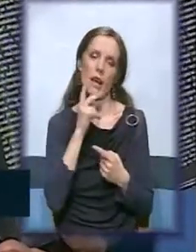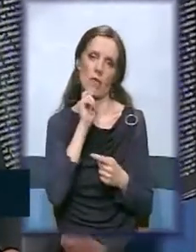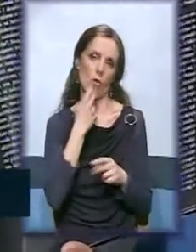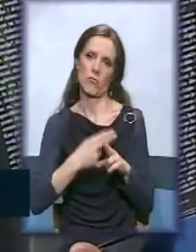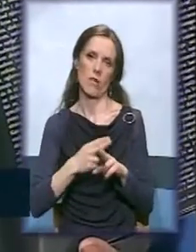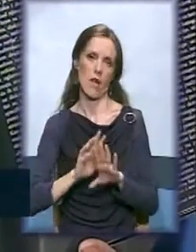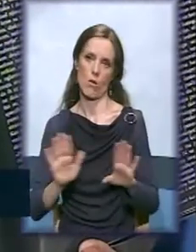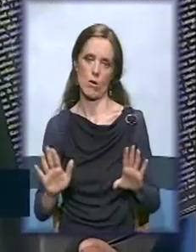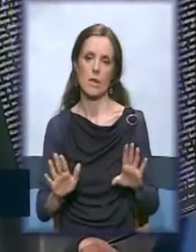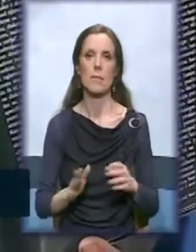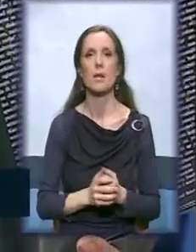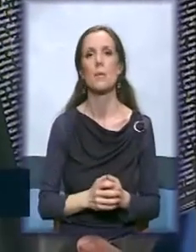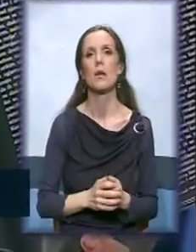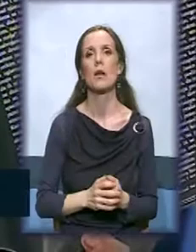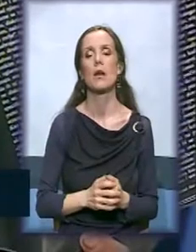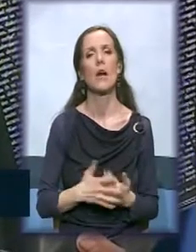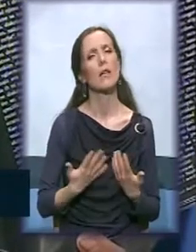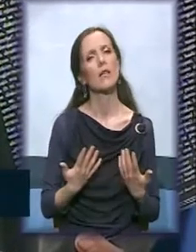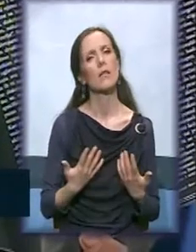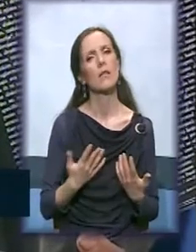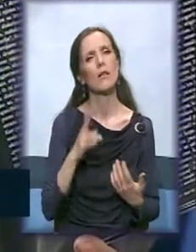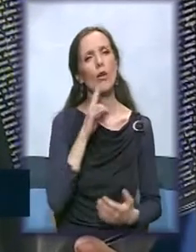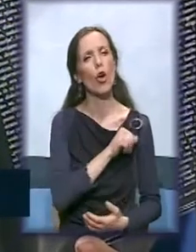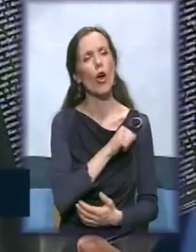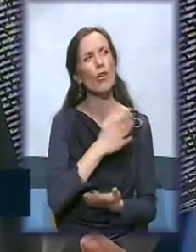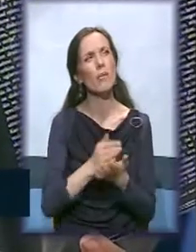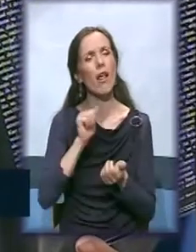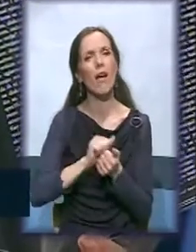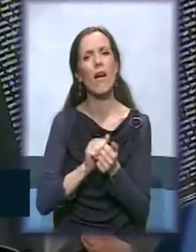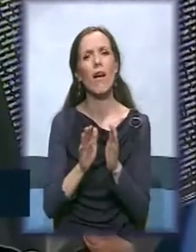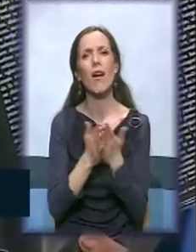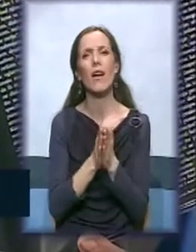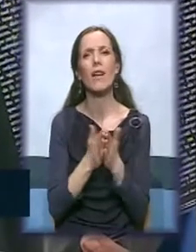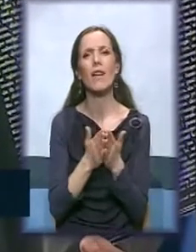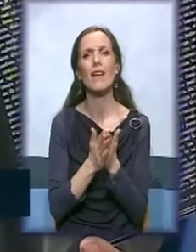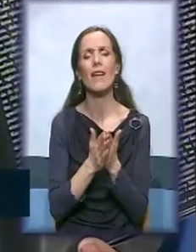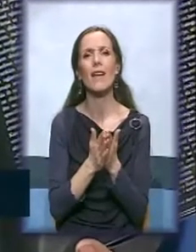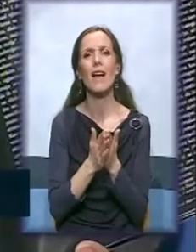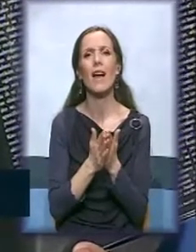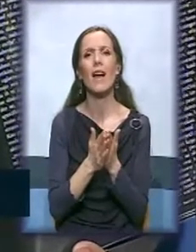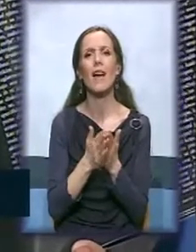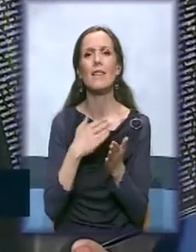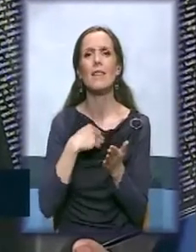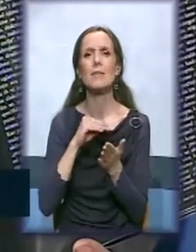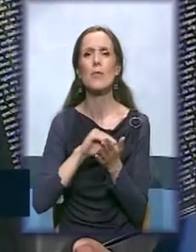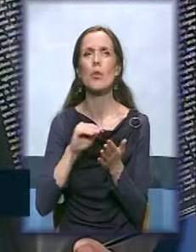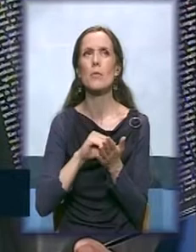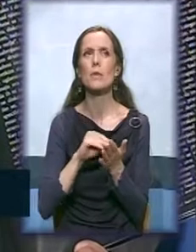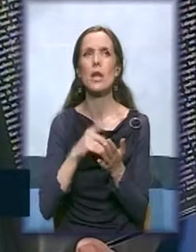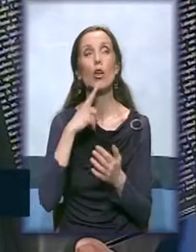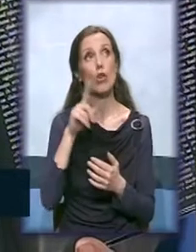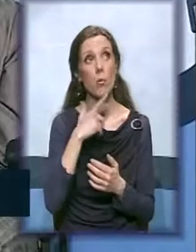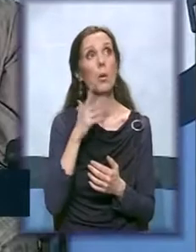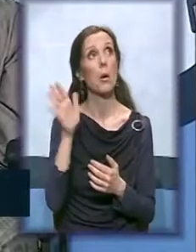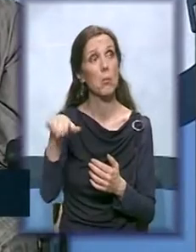koje godine je izašla bila knjiga gde smo imali priliku da pišemo naše priče. O, Boga, mi, tim